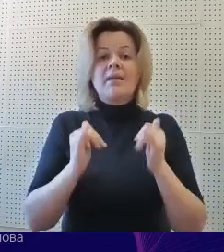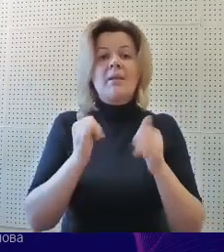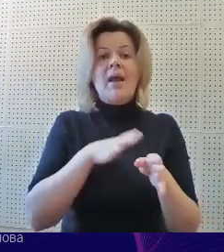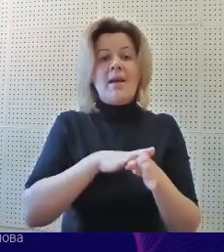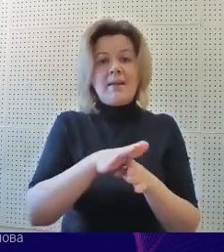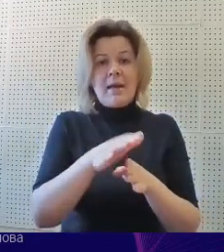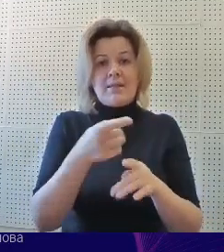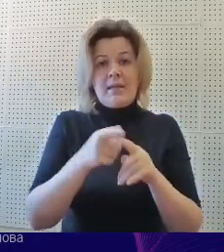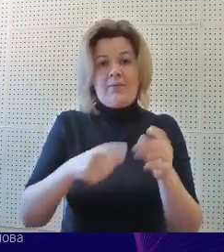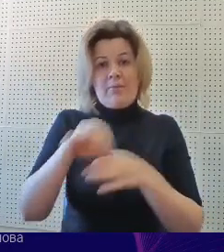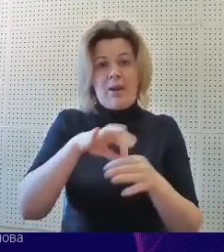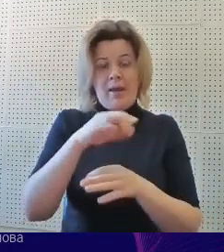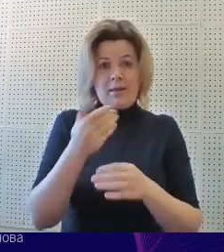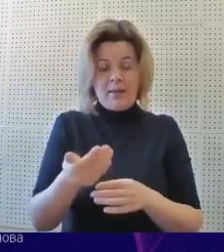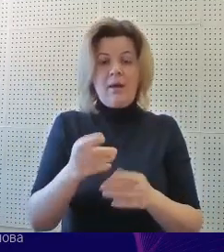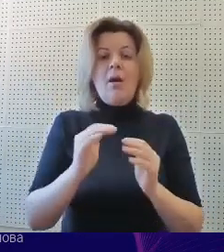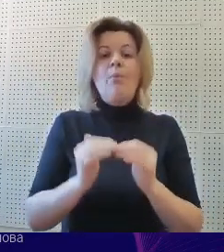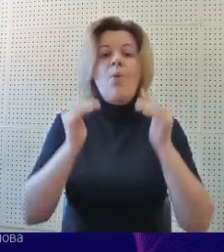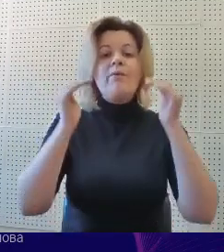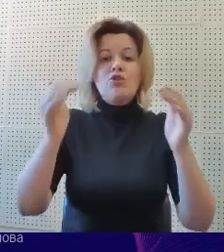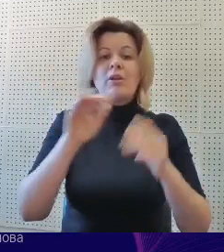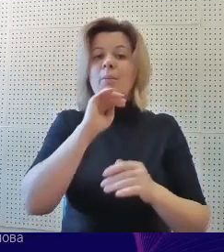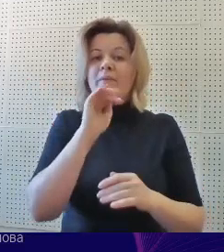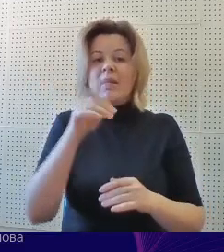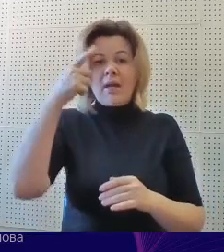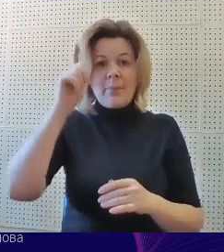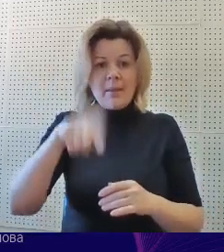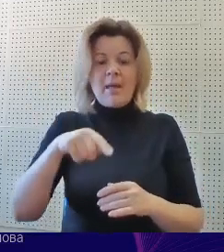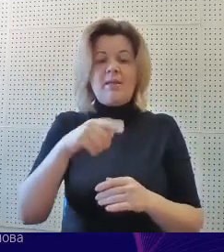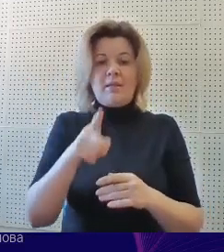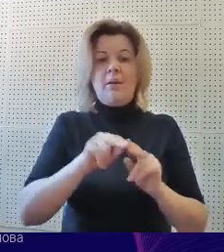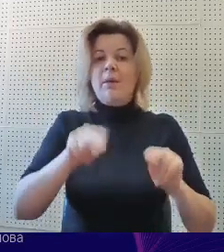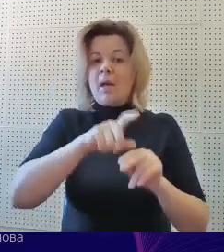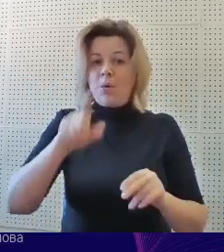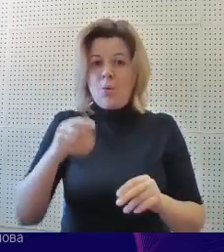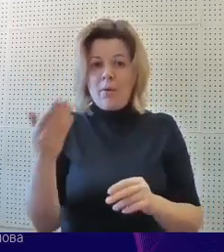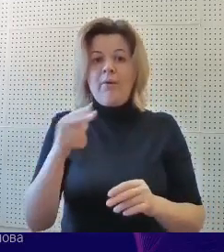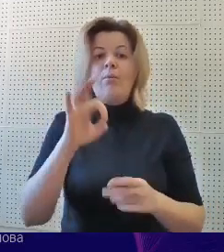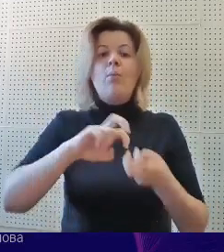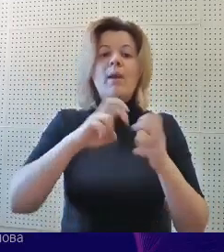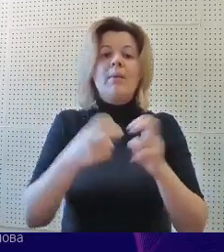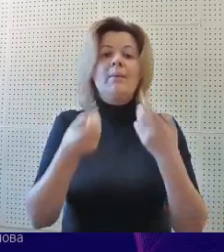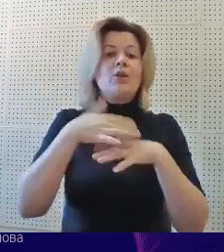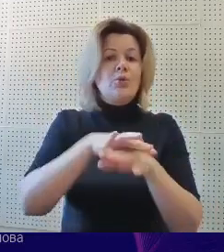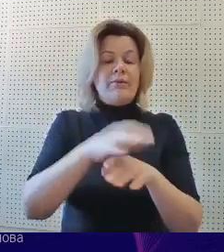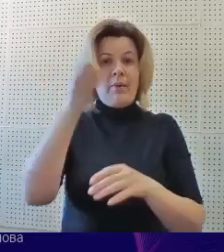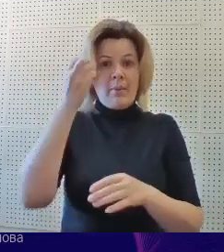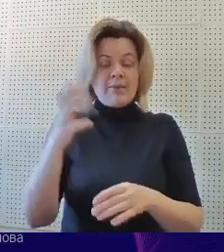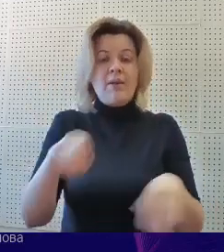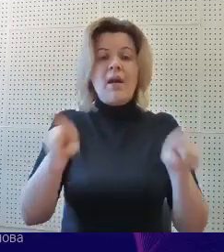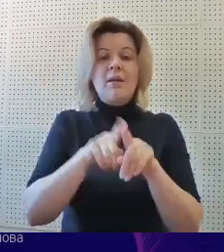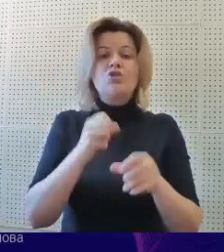необходимые для реализации проекта, повышение профессиональной компетентности педагогов по проблеме инклюзивного